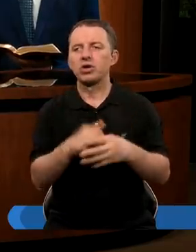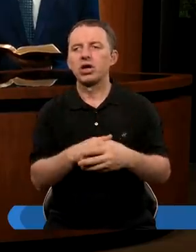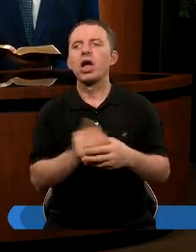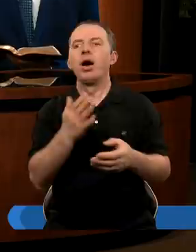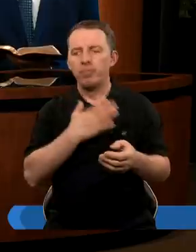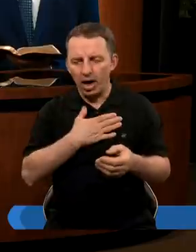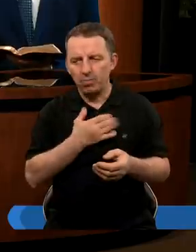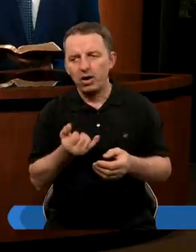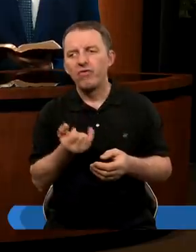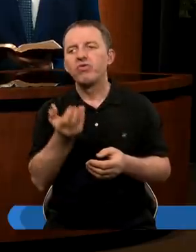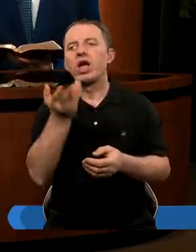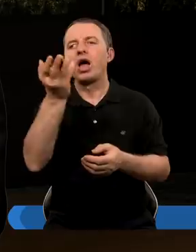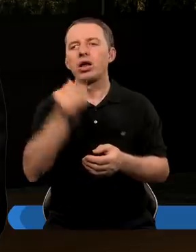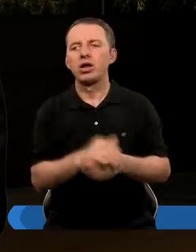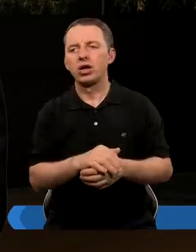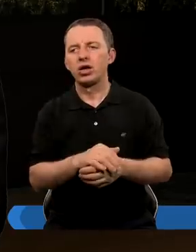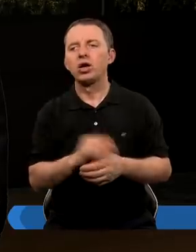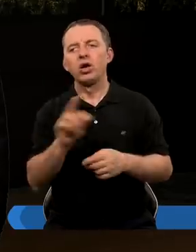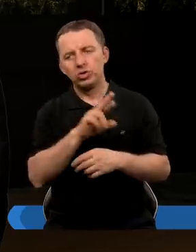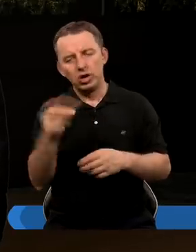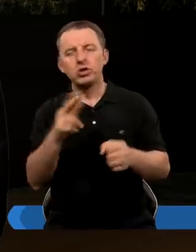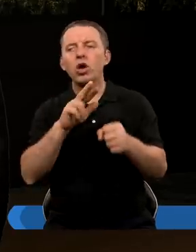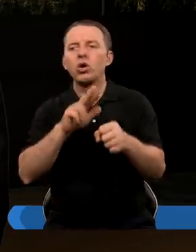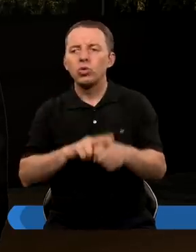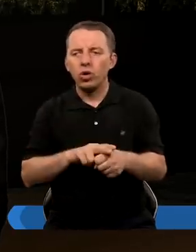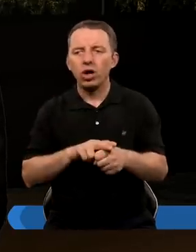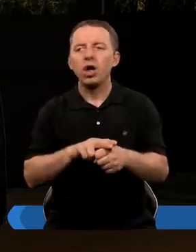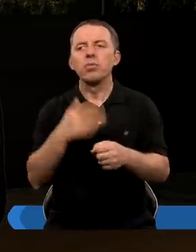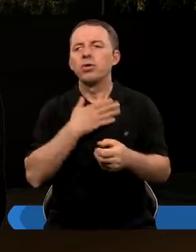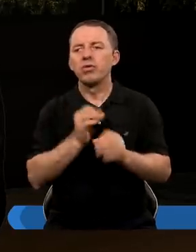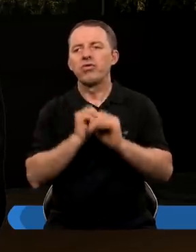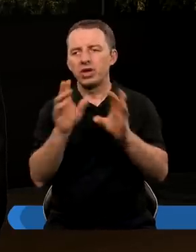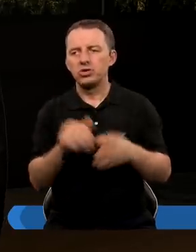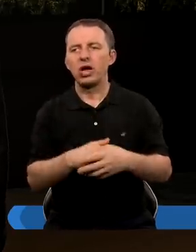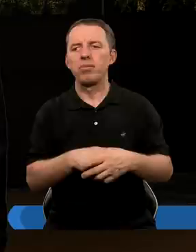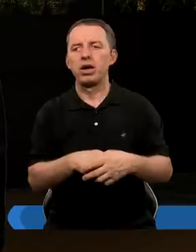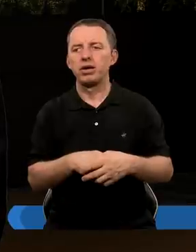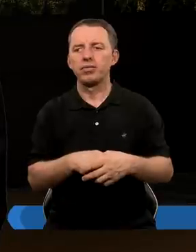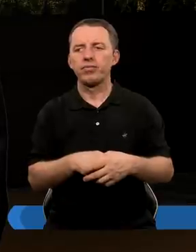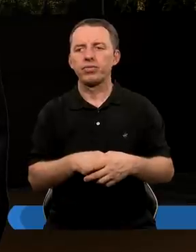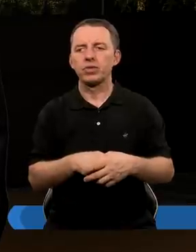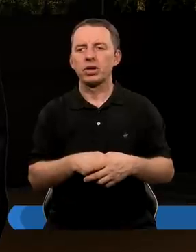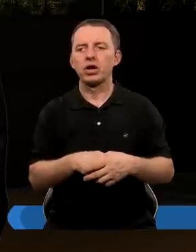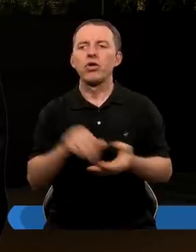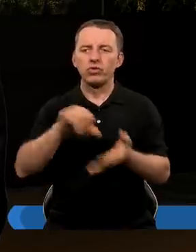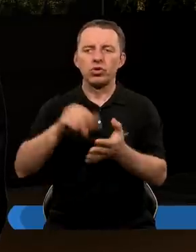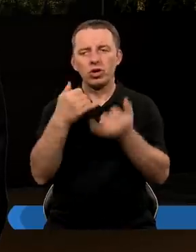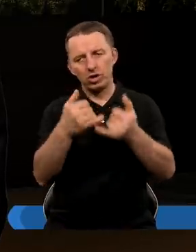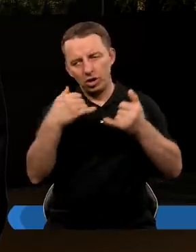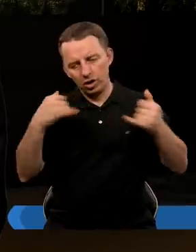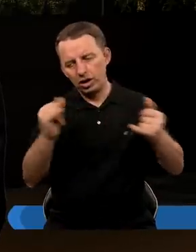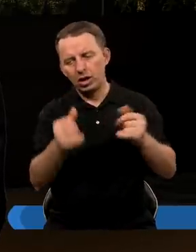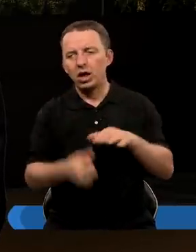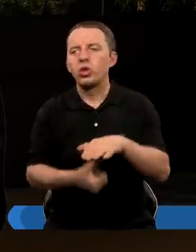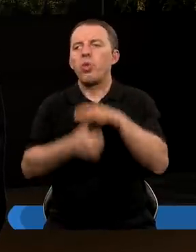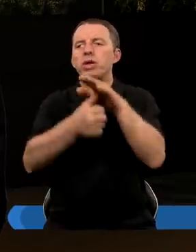Mamy wiele takich rzeczy, które wyróżniają nas wśród innych